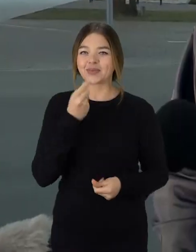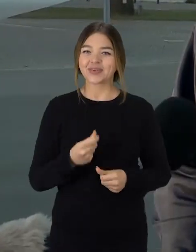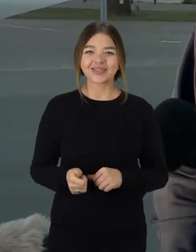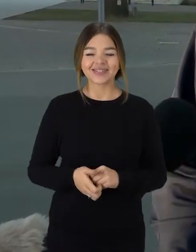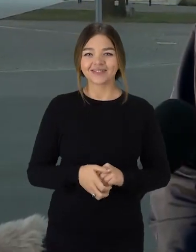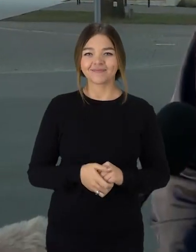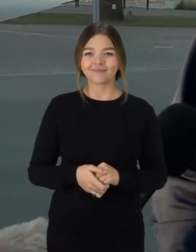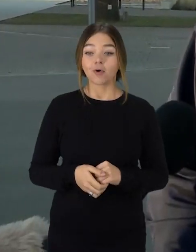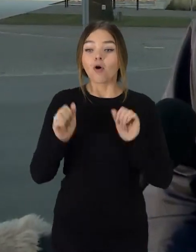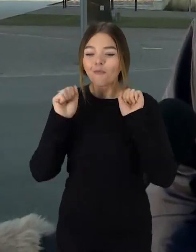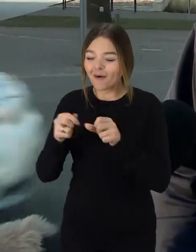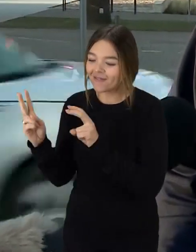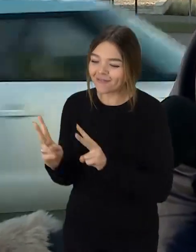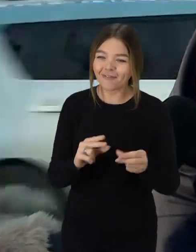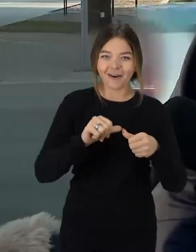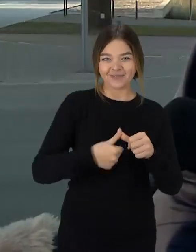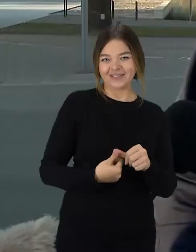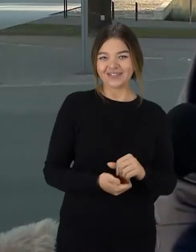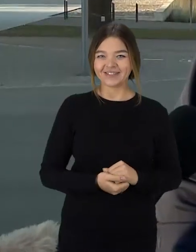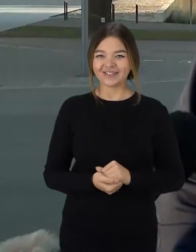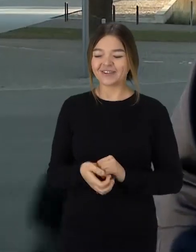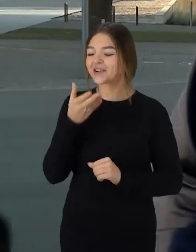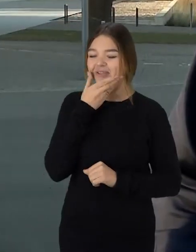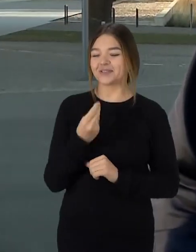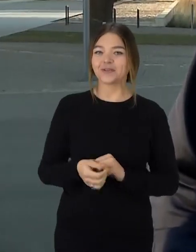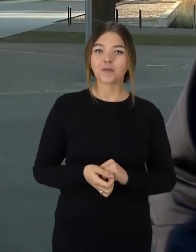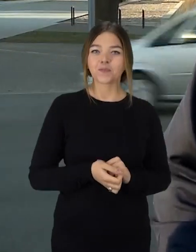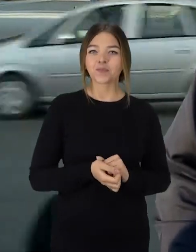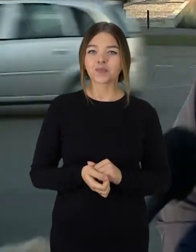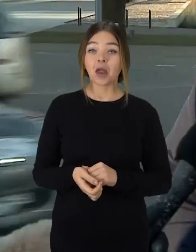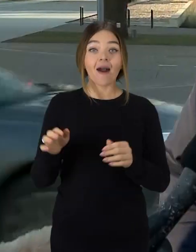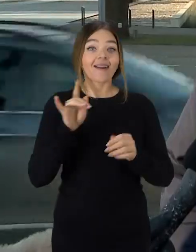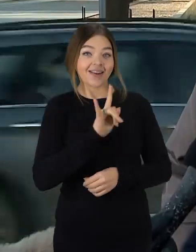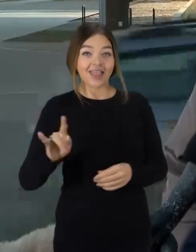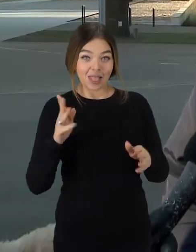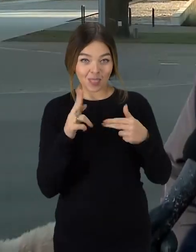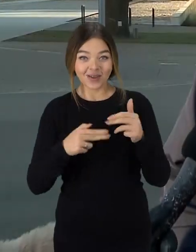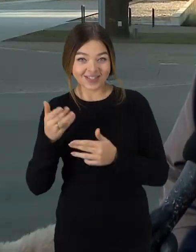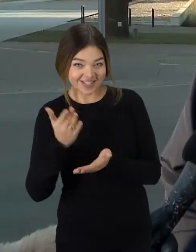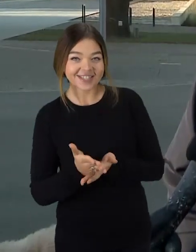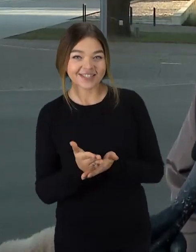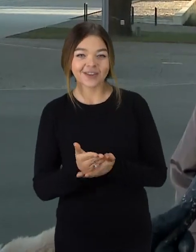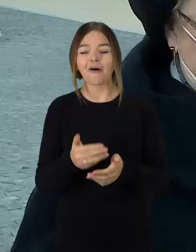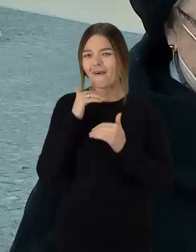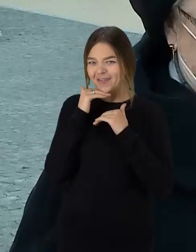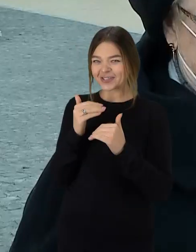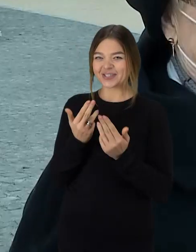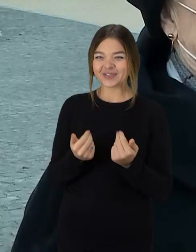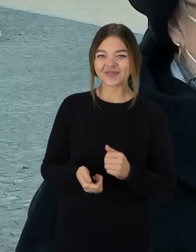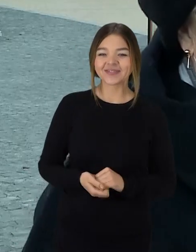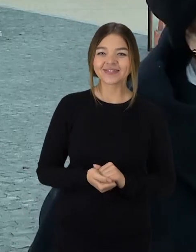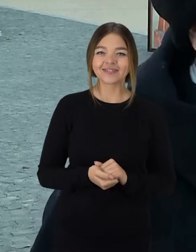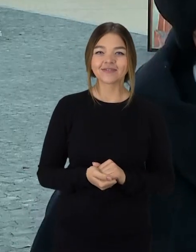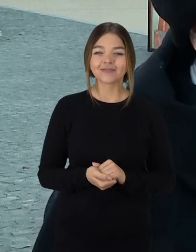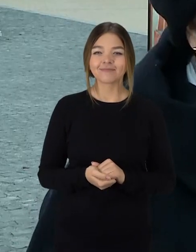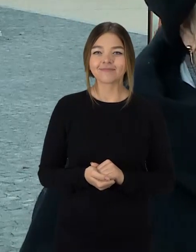Pra kalėdų salai, kad taip turėtų būti? Gražu. Išku, kai gražu. Kokur stata kalėdinę nuotyką? Nu, kai išku. Ir